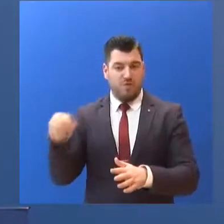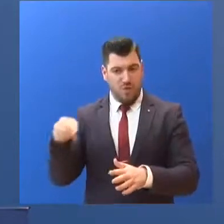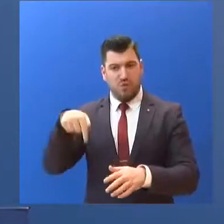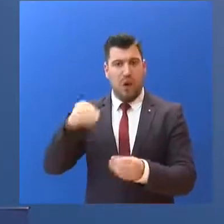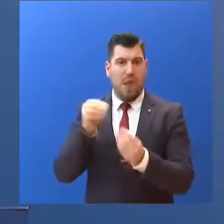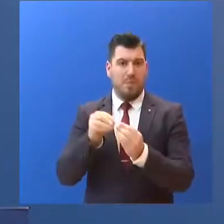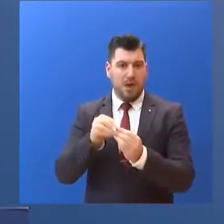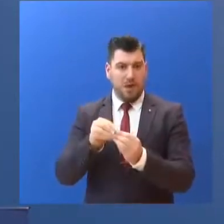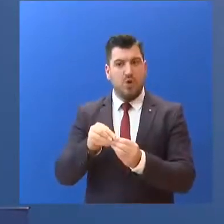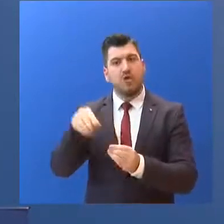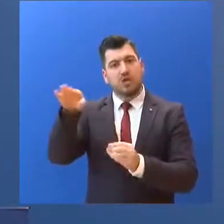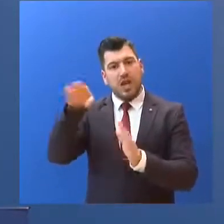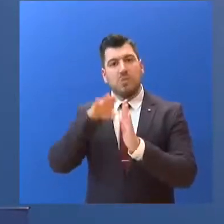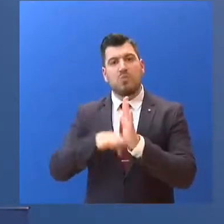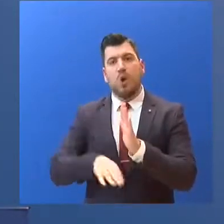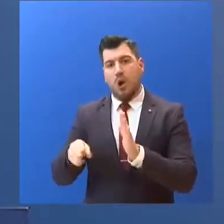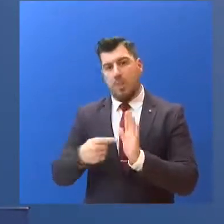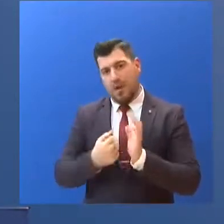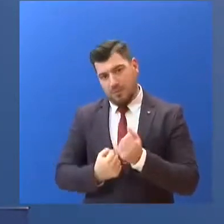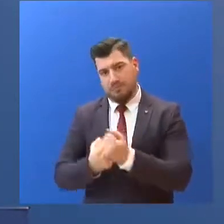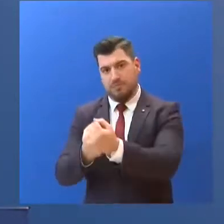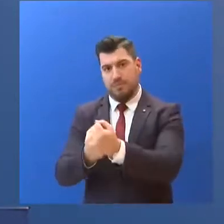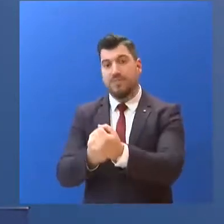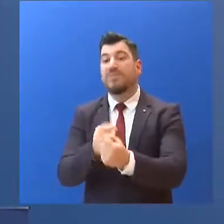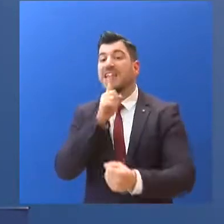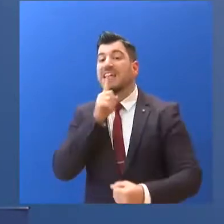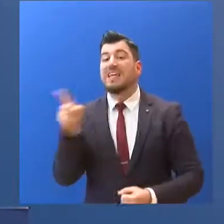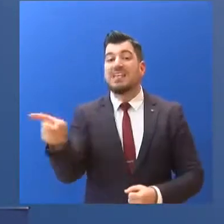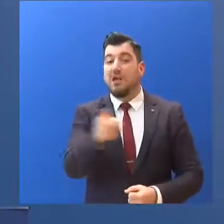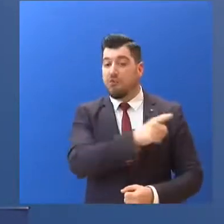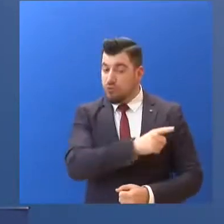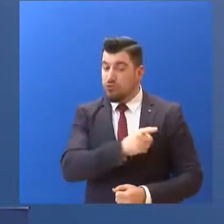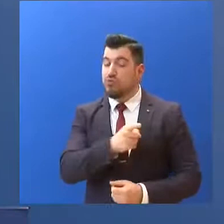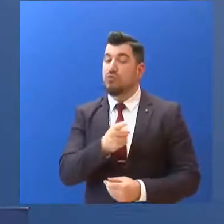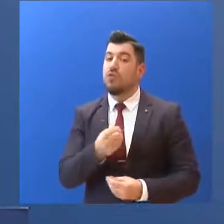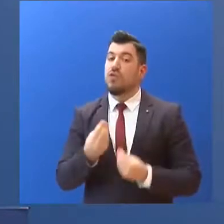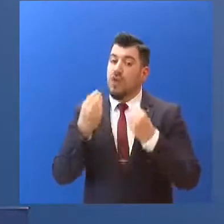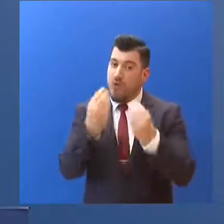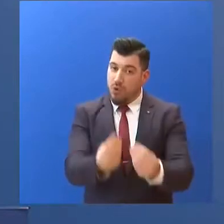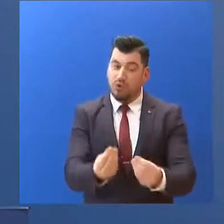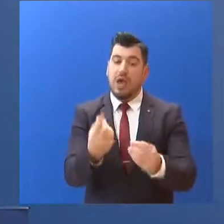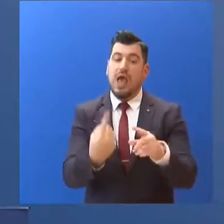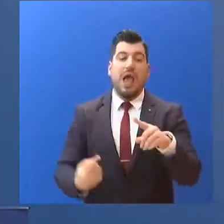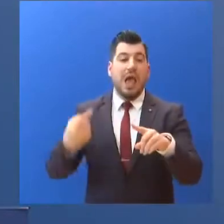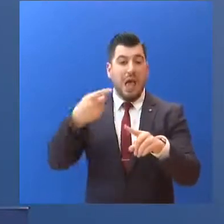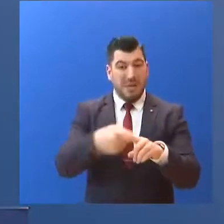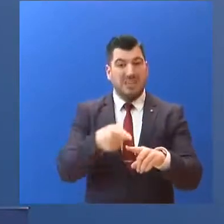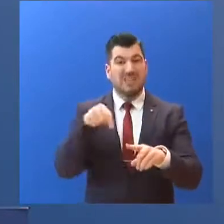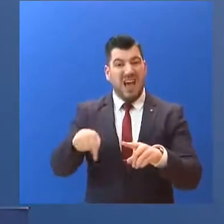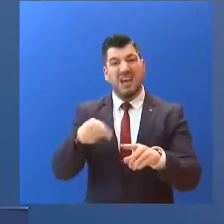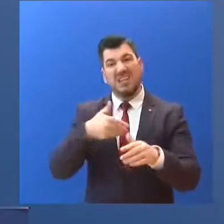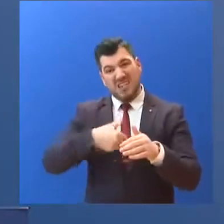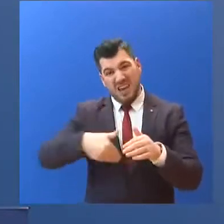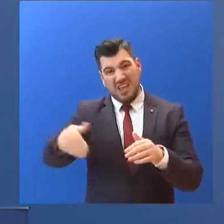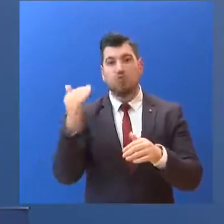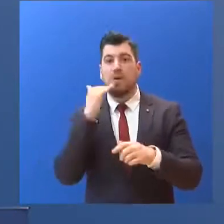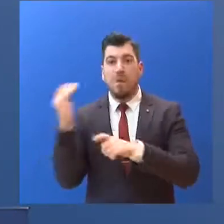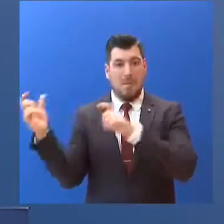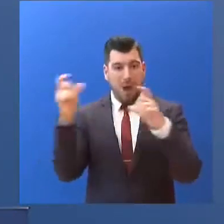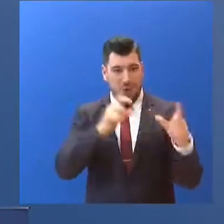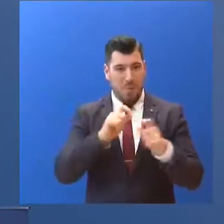προγράμματος κατάρτισης. και παροχή στους ίδιους κλάδους... της ενίσχυσης των 800 ευρώ... εφόσον συνεχιστεί η κρίση και το Μάιο.